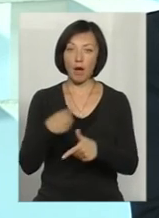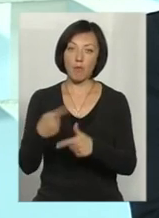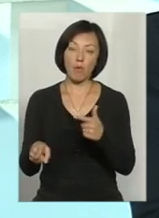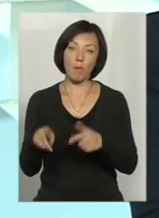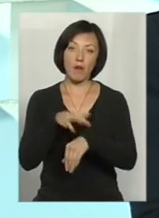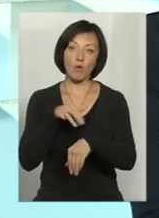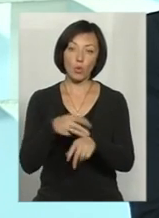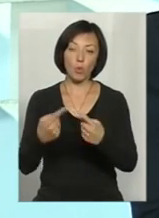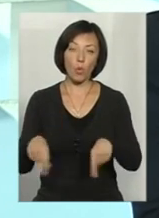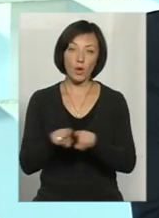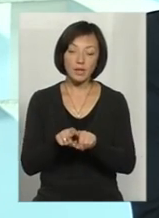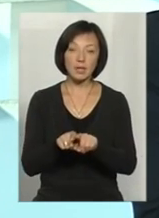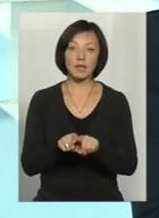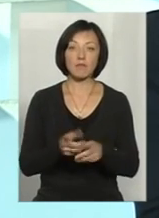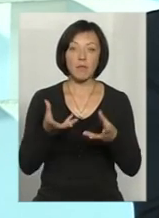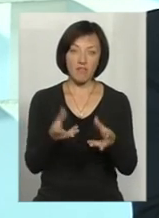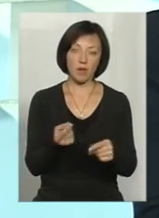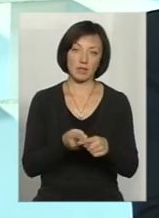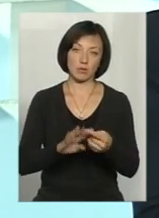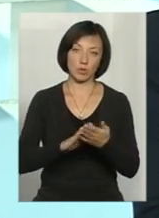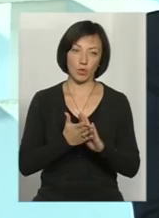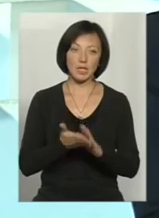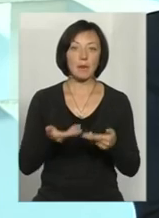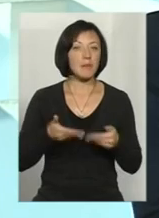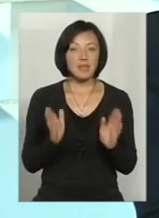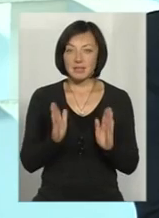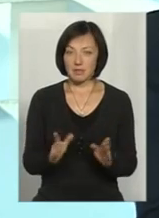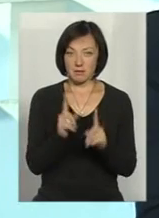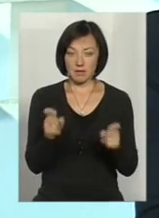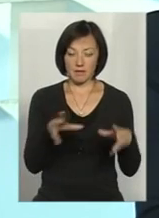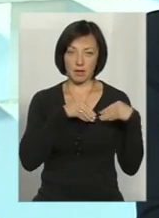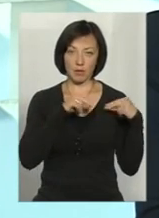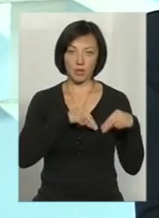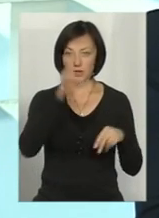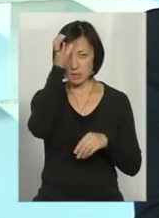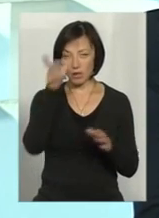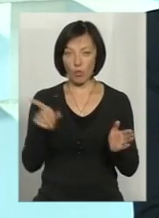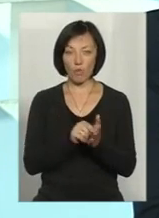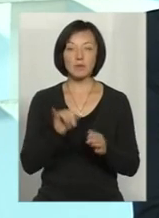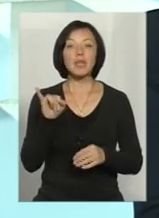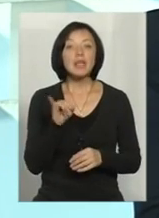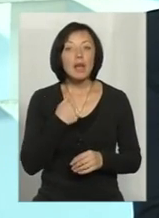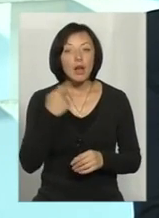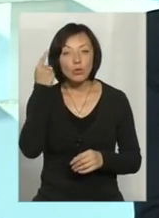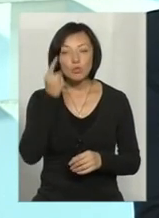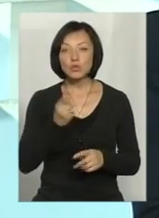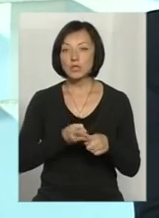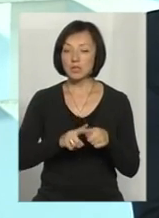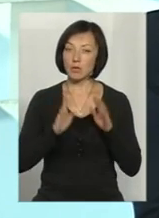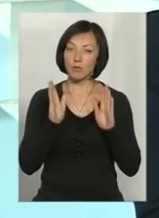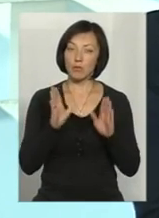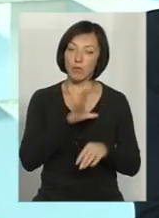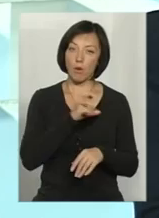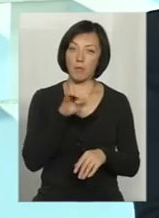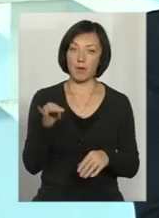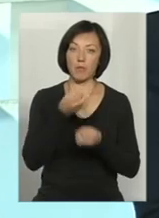або правоохоронні органи саме впливають на ці ситуації. І ми тільки за взаємодією з науковцями. І я думаю, що це було б тільки